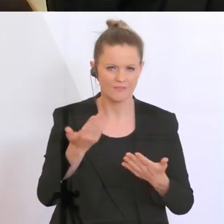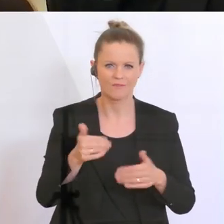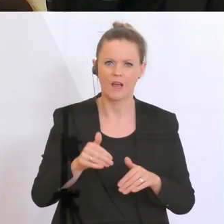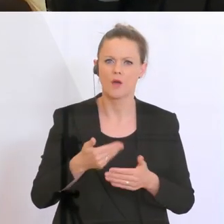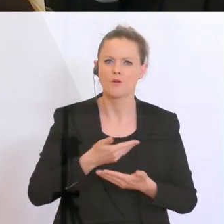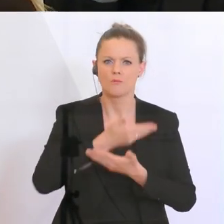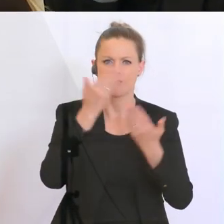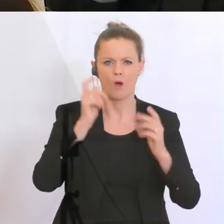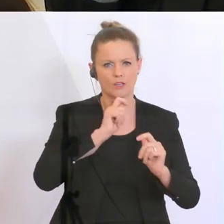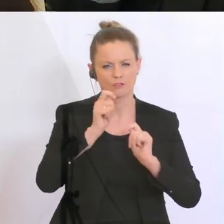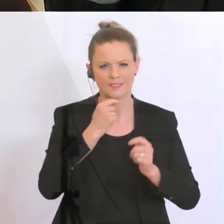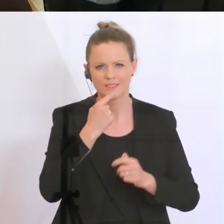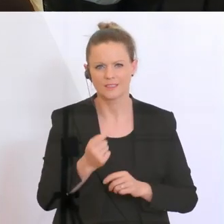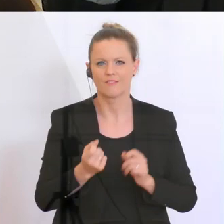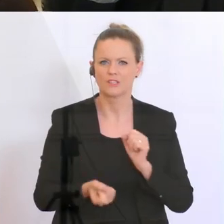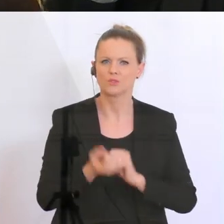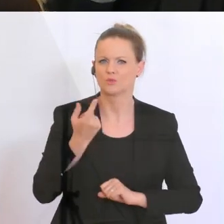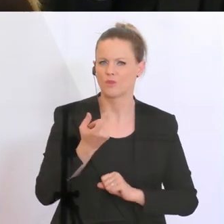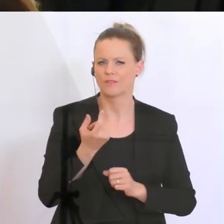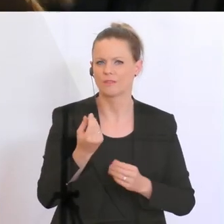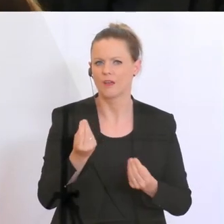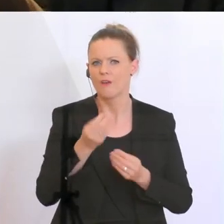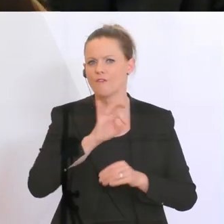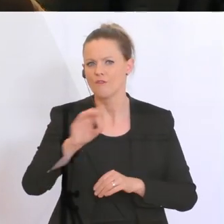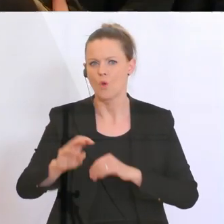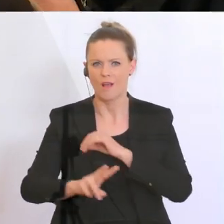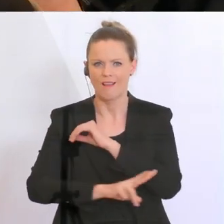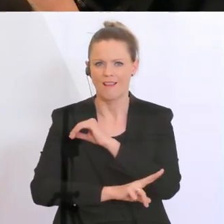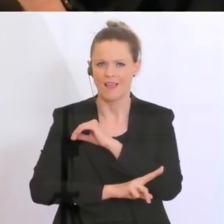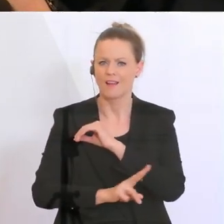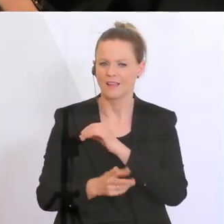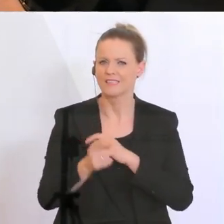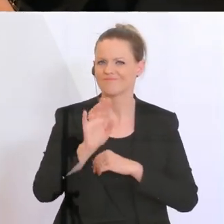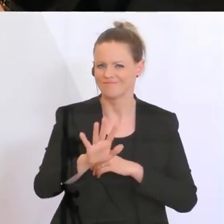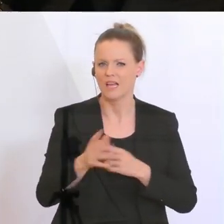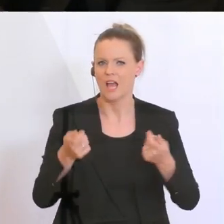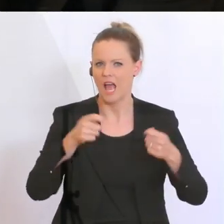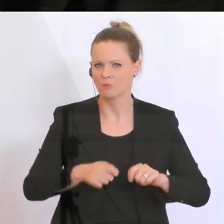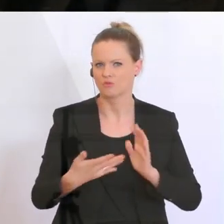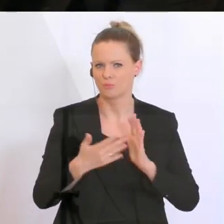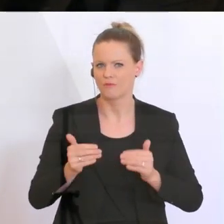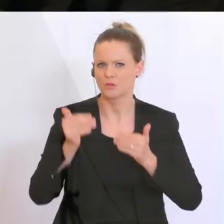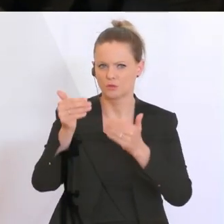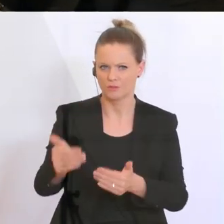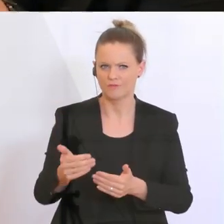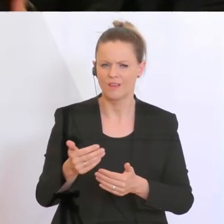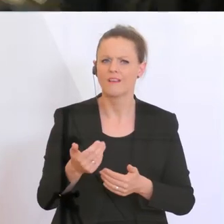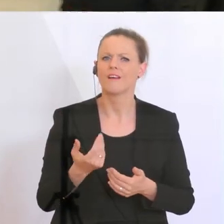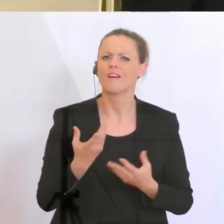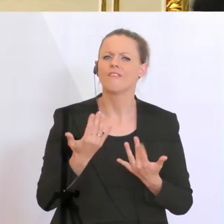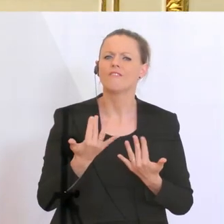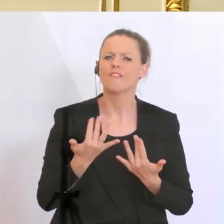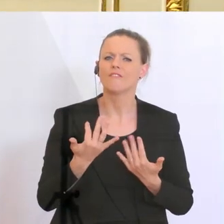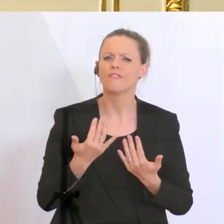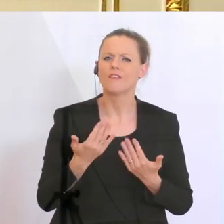gesprochen, einen Sondertopf für Lehrlinge einrichten zu wollen, deren Lehrlingsabschlussprüfungen verschoben wurden. Jetzt eine Frage, wie viel Entschädigung wird denen